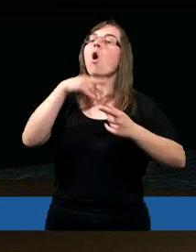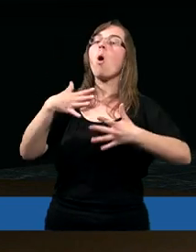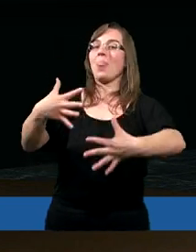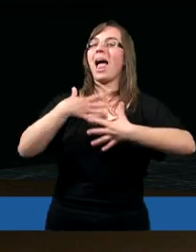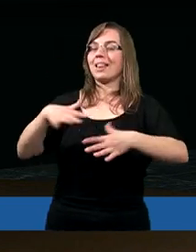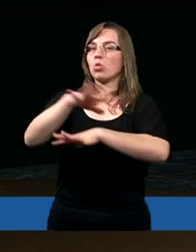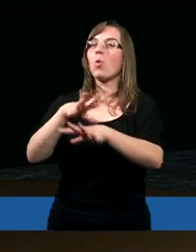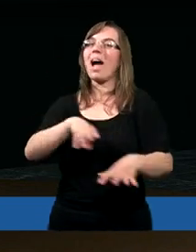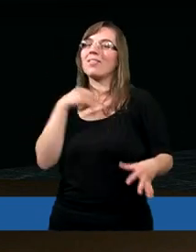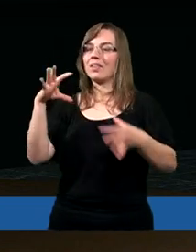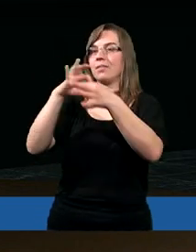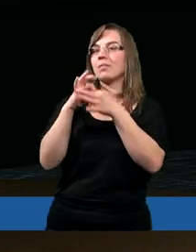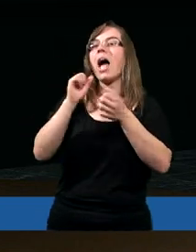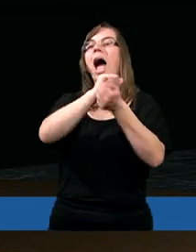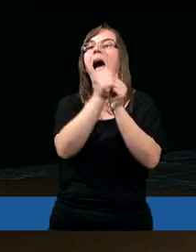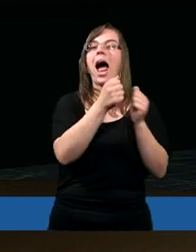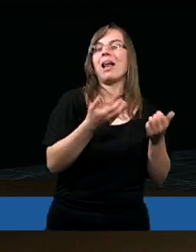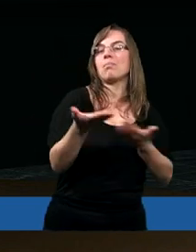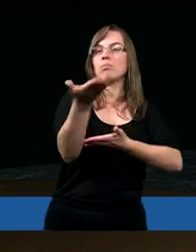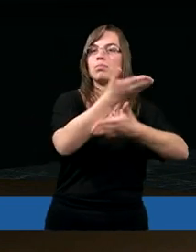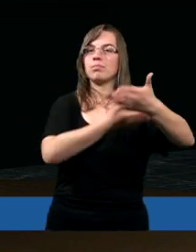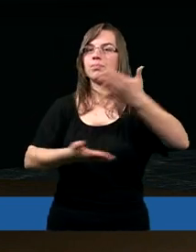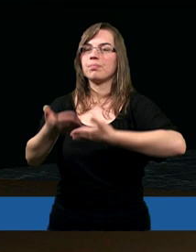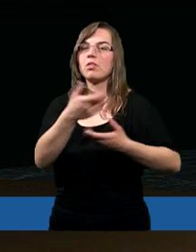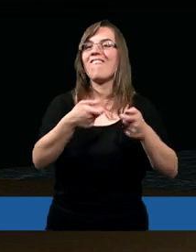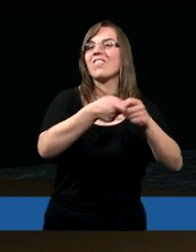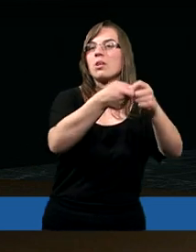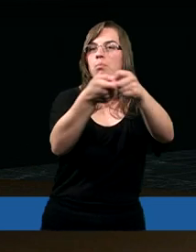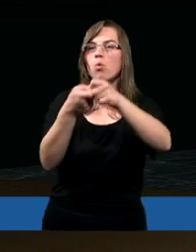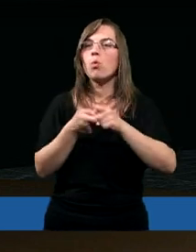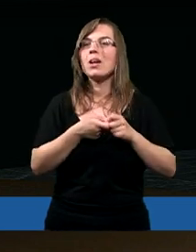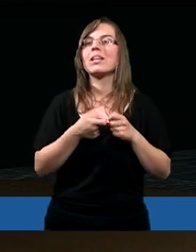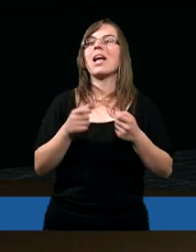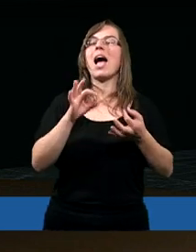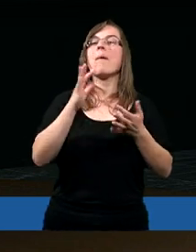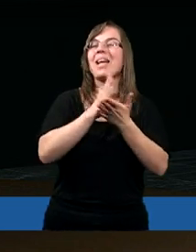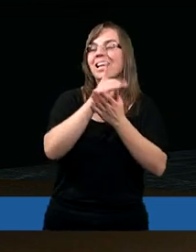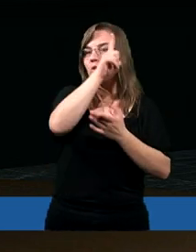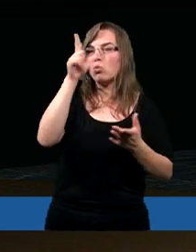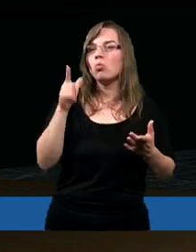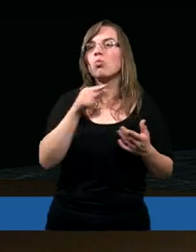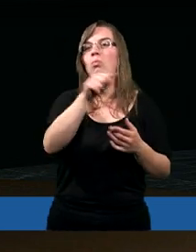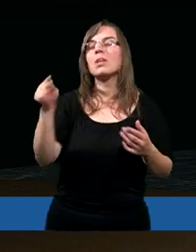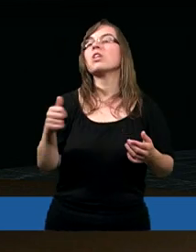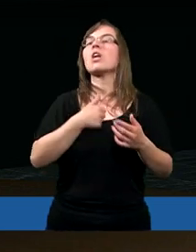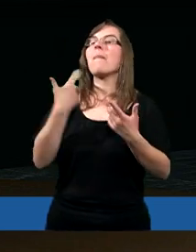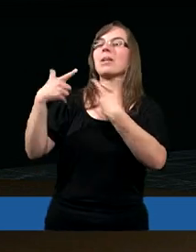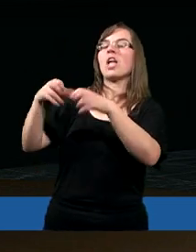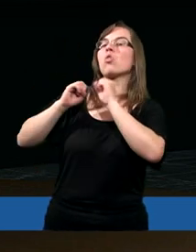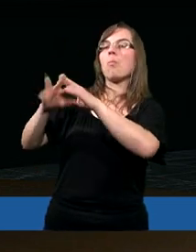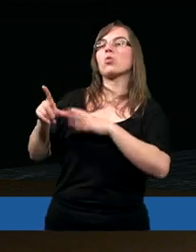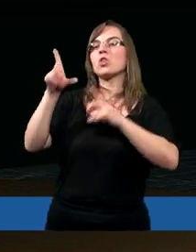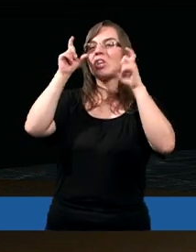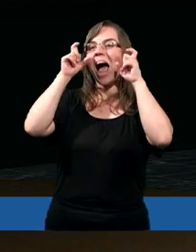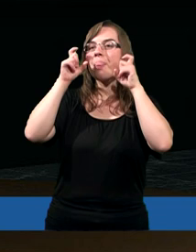Ducha Świętego, albo studiuje Pismo Święte pod natnieniem Ducha Szatańskiego,